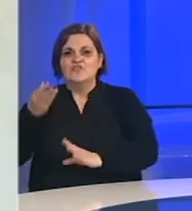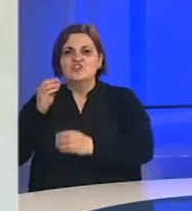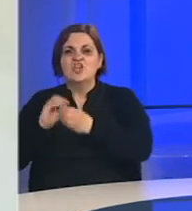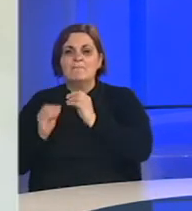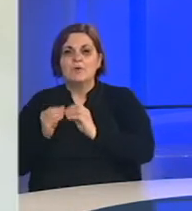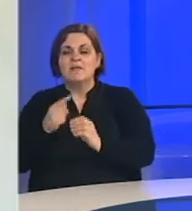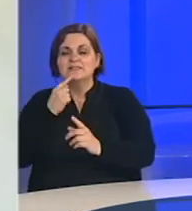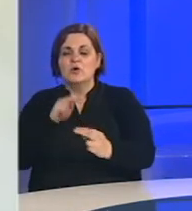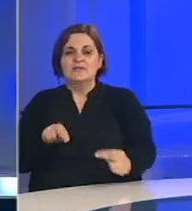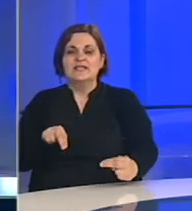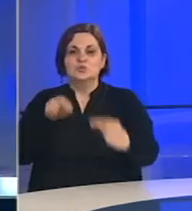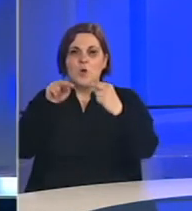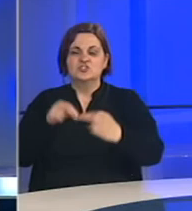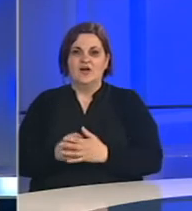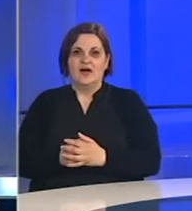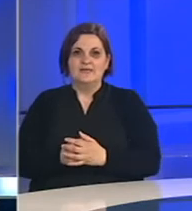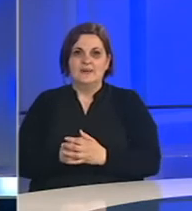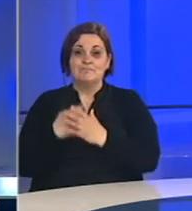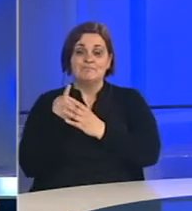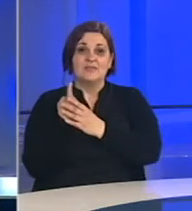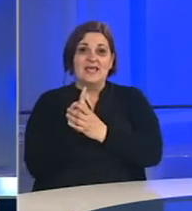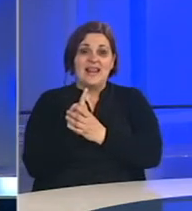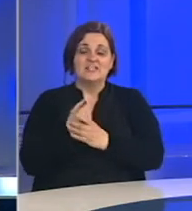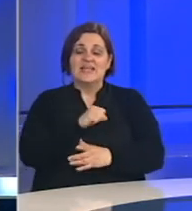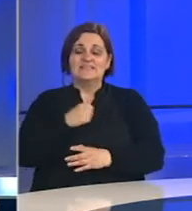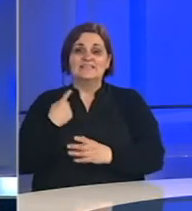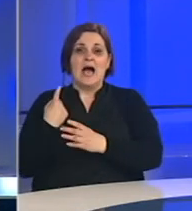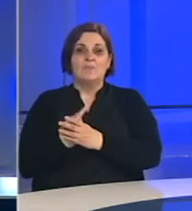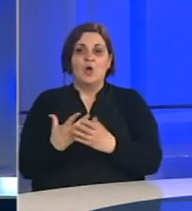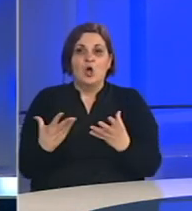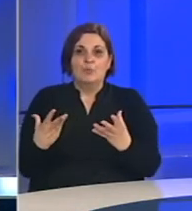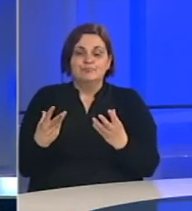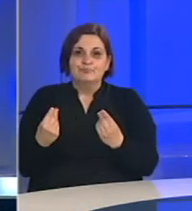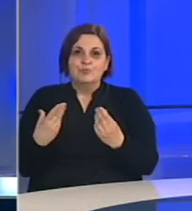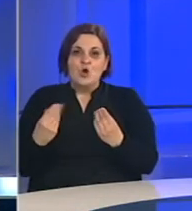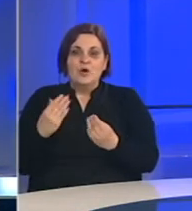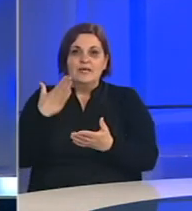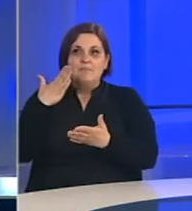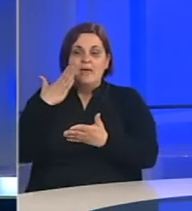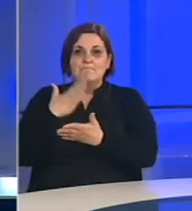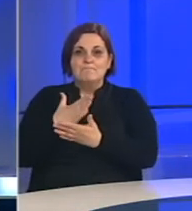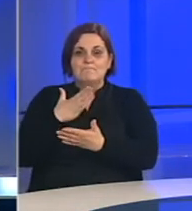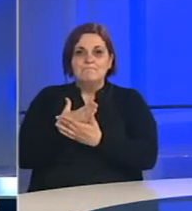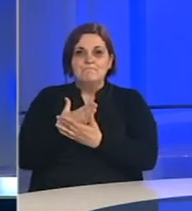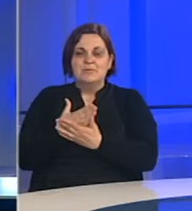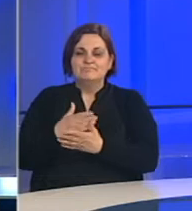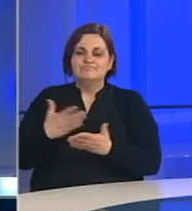sa kojima se zločavam. Izolacija i samoizolacija mnogima je bila, da kažemo,